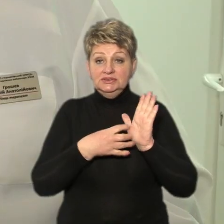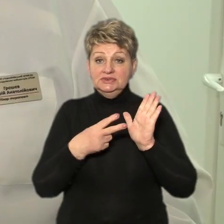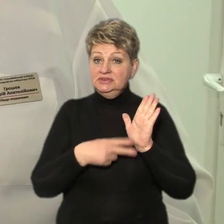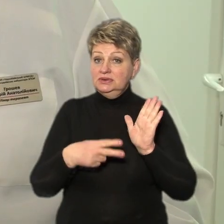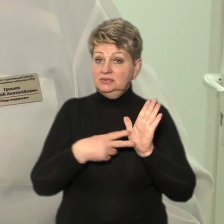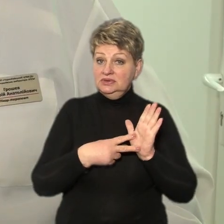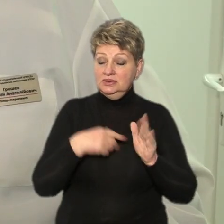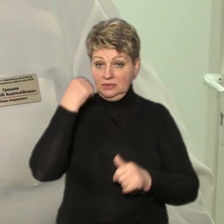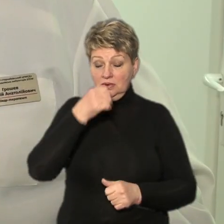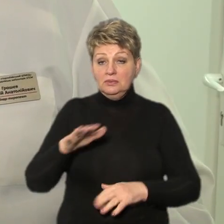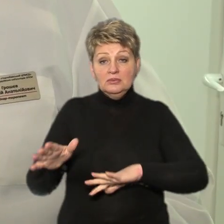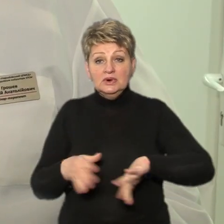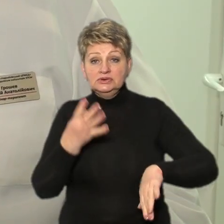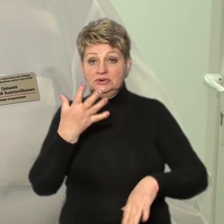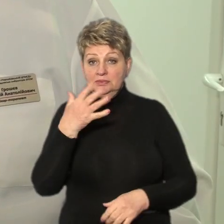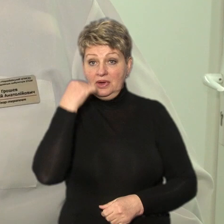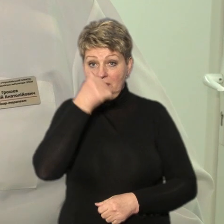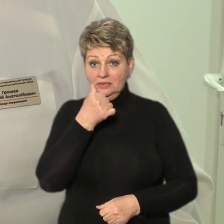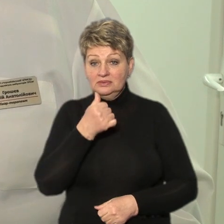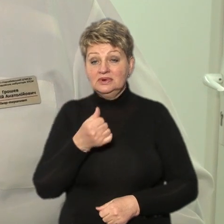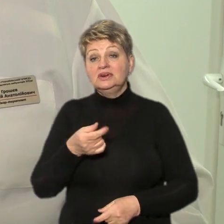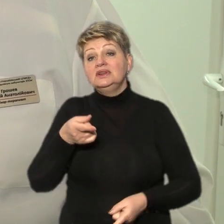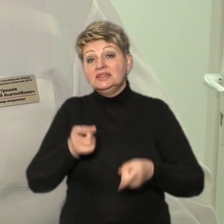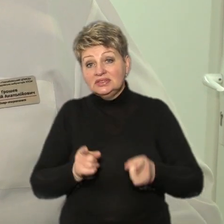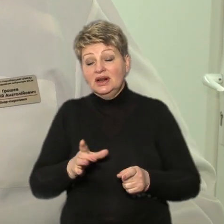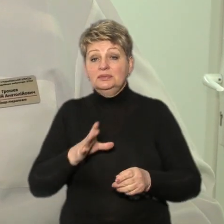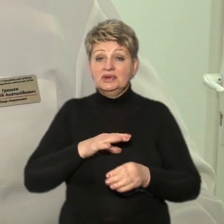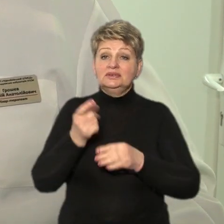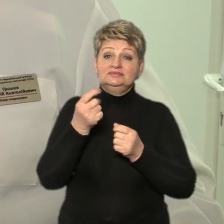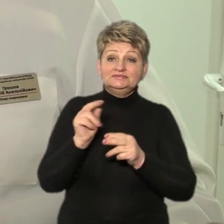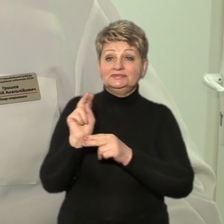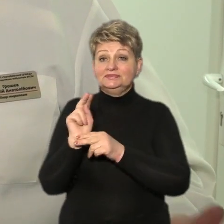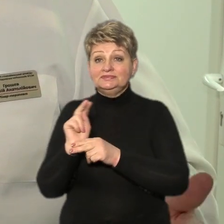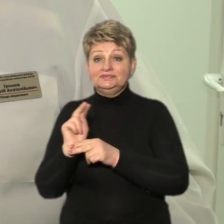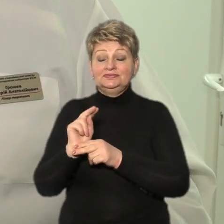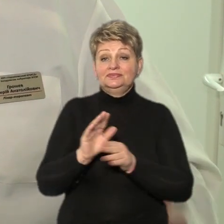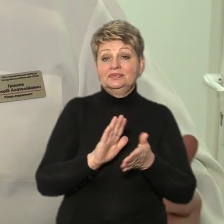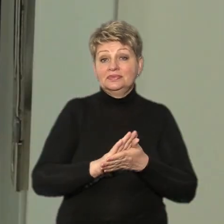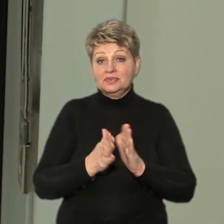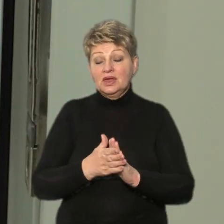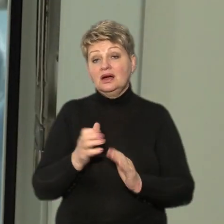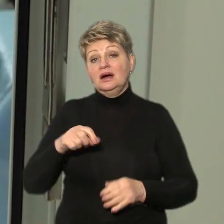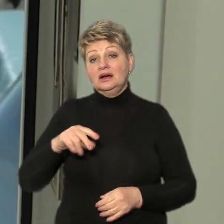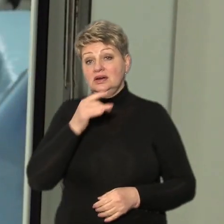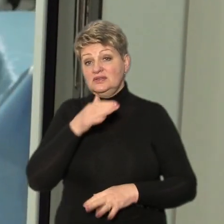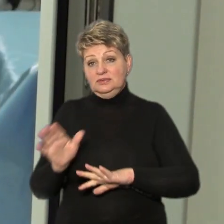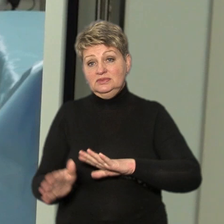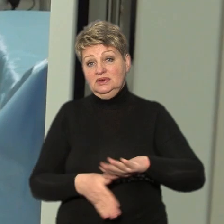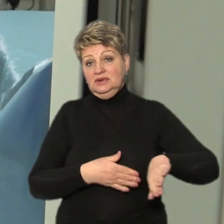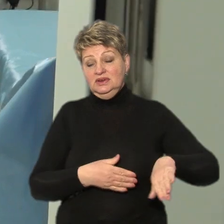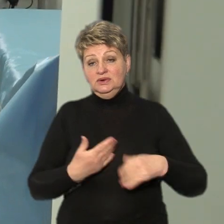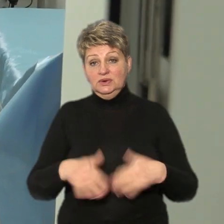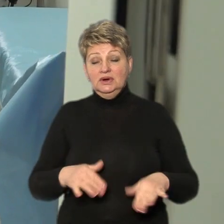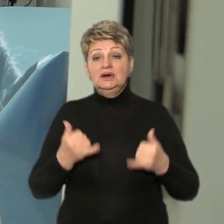Минуло 45 років. То, звісно, хоч і підтримували заклад у належному стані, але вже прийшов його час. У амбулаторії